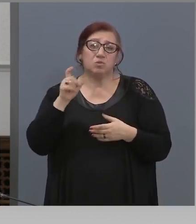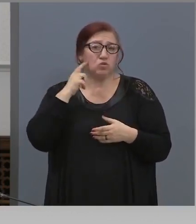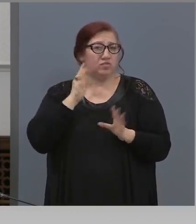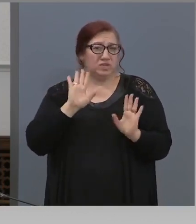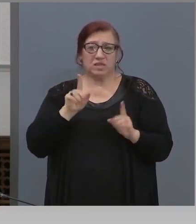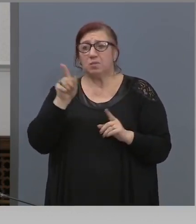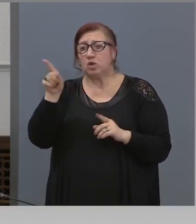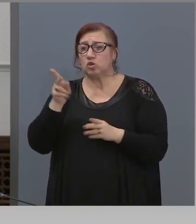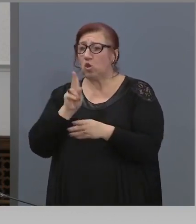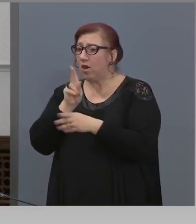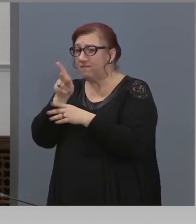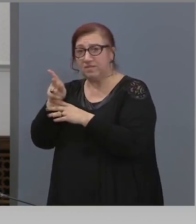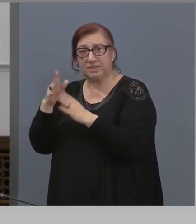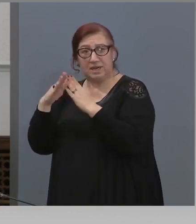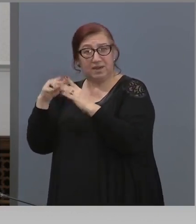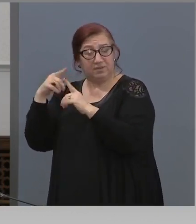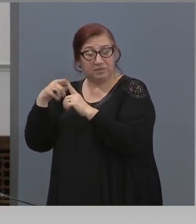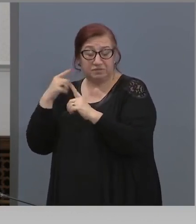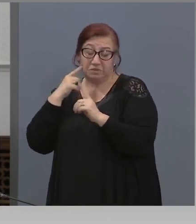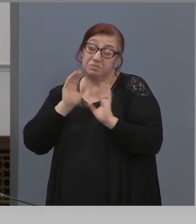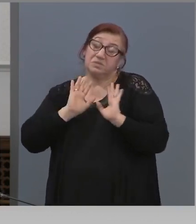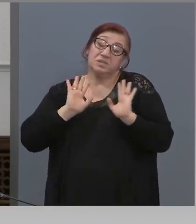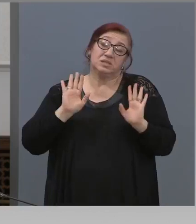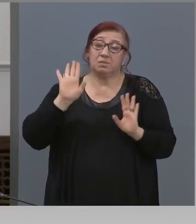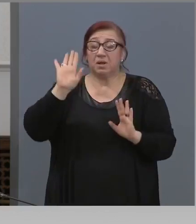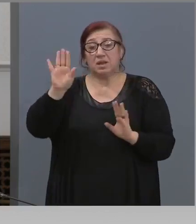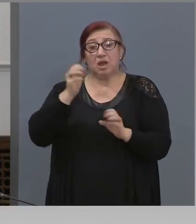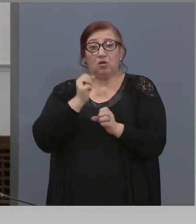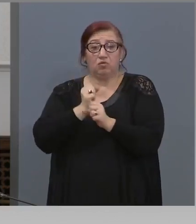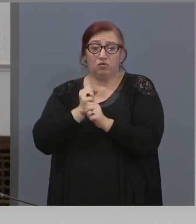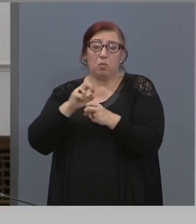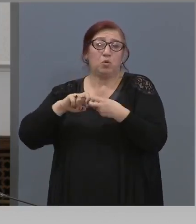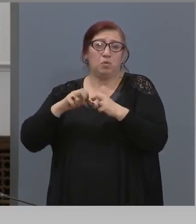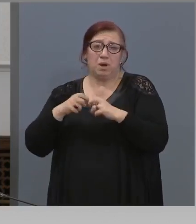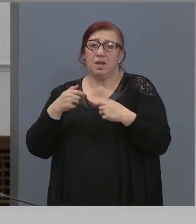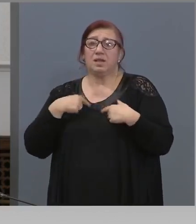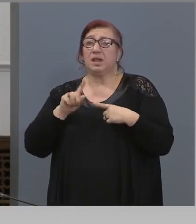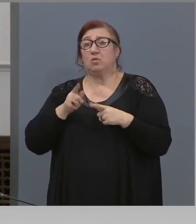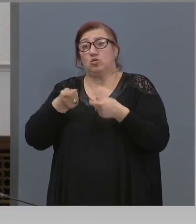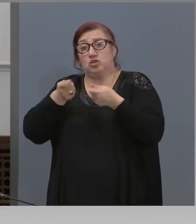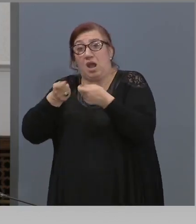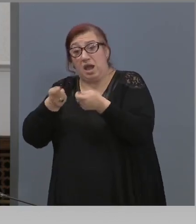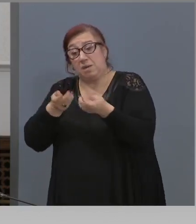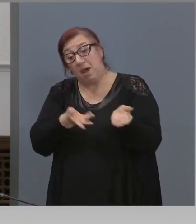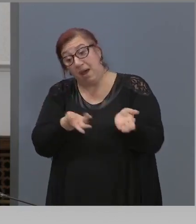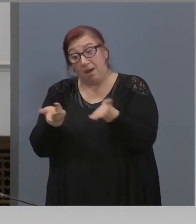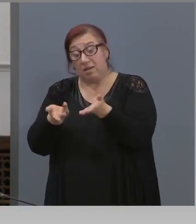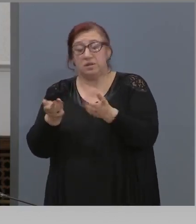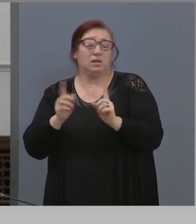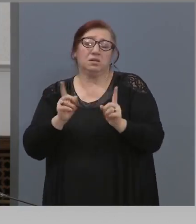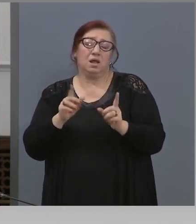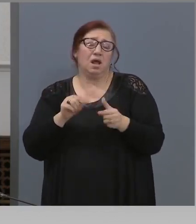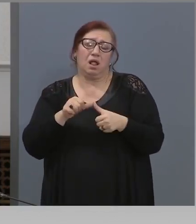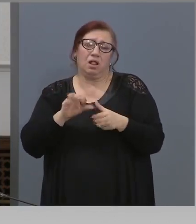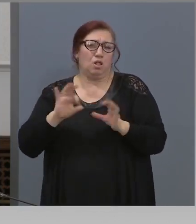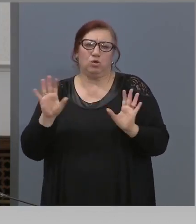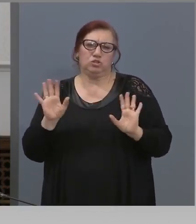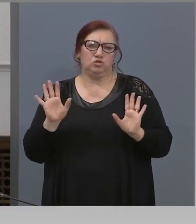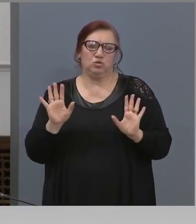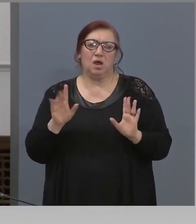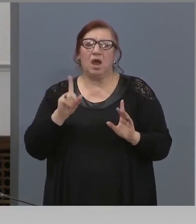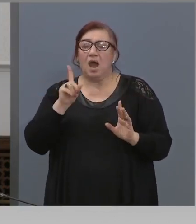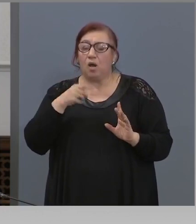негов проблем. Естествено, когато човек не е вярващ, той не може другояче да разсъждава. Логично е. Логично е да мислиш.